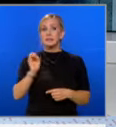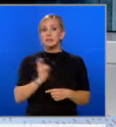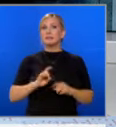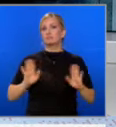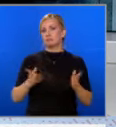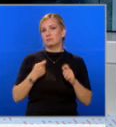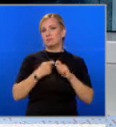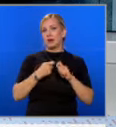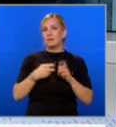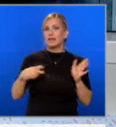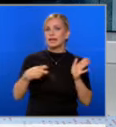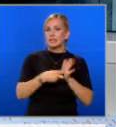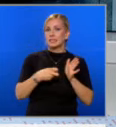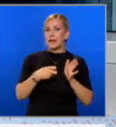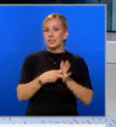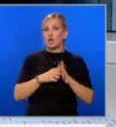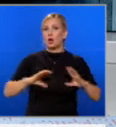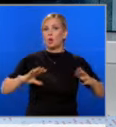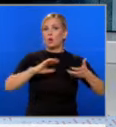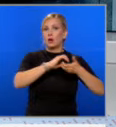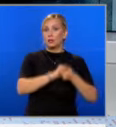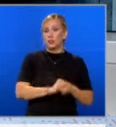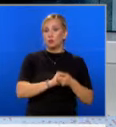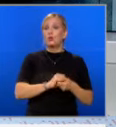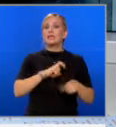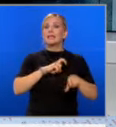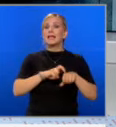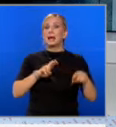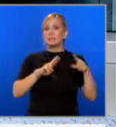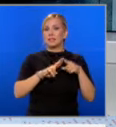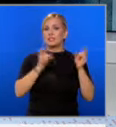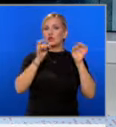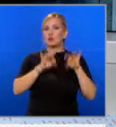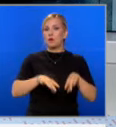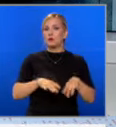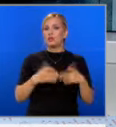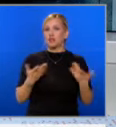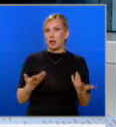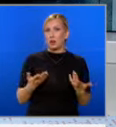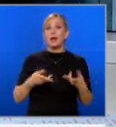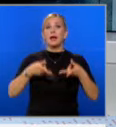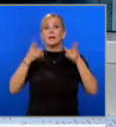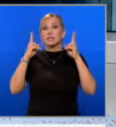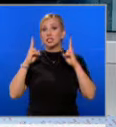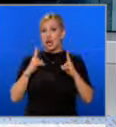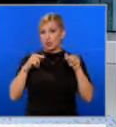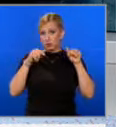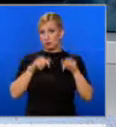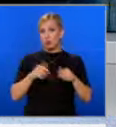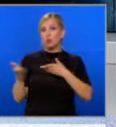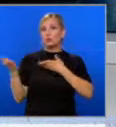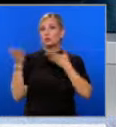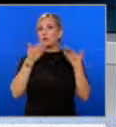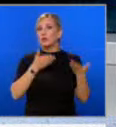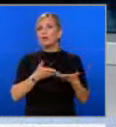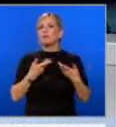регистрира коалицията около Далян Паевски движение за права и свободи ново начало. Решението на върховните магистрати дойде